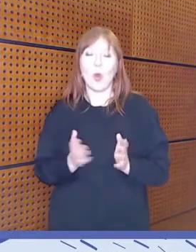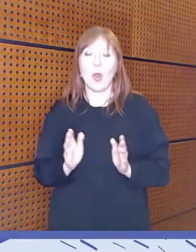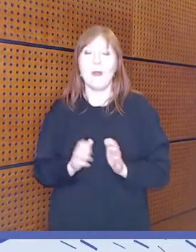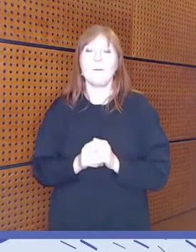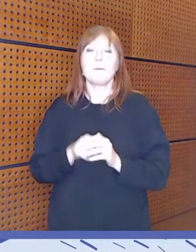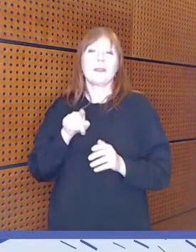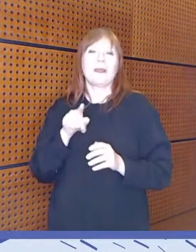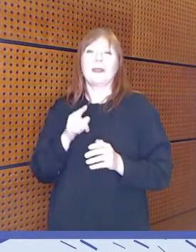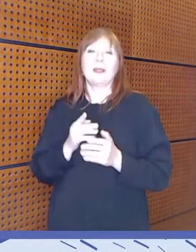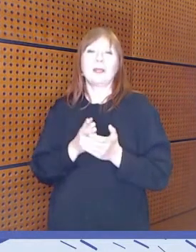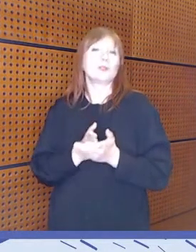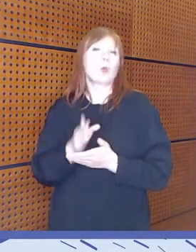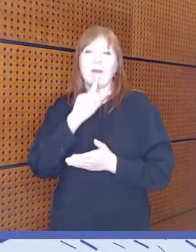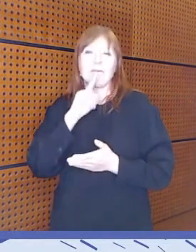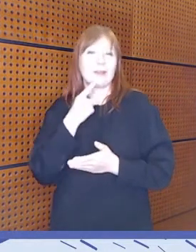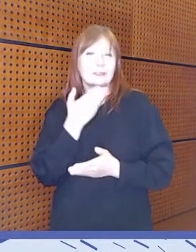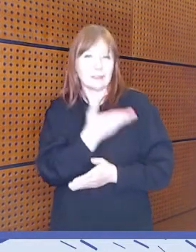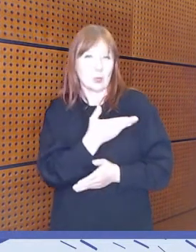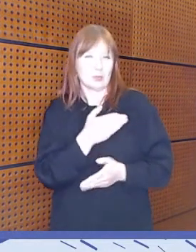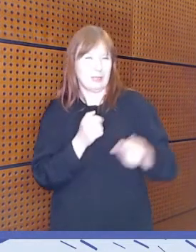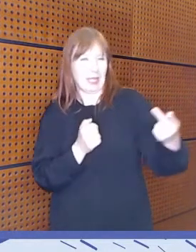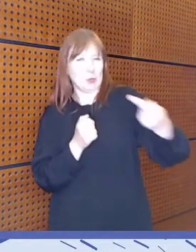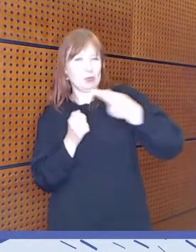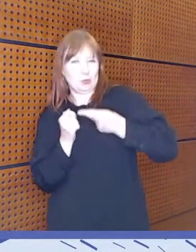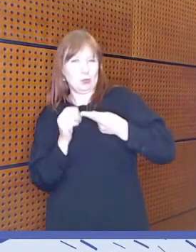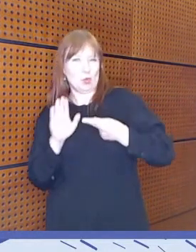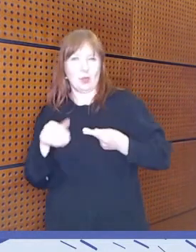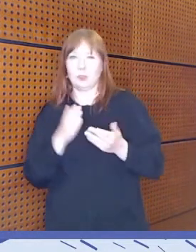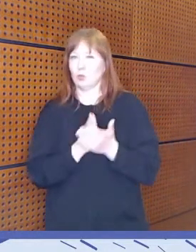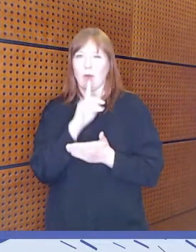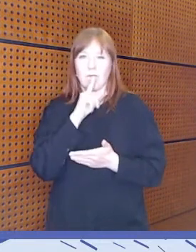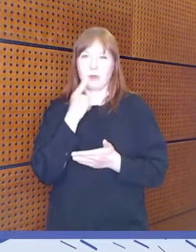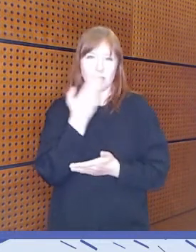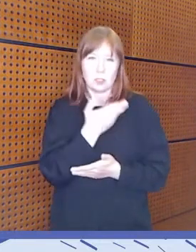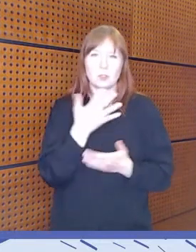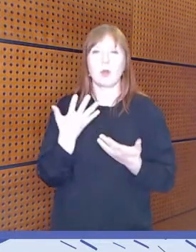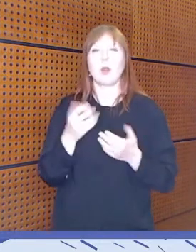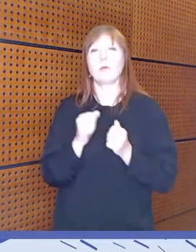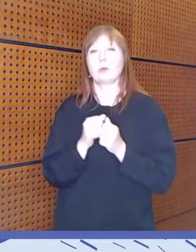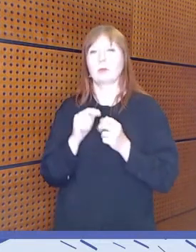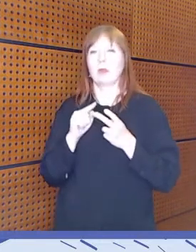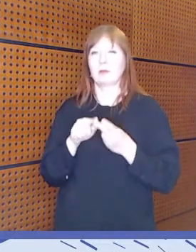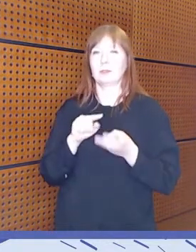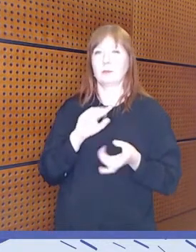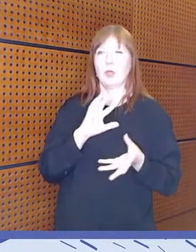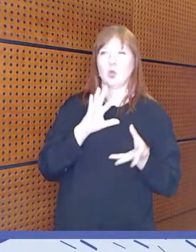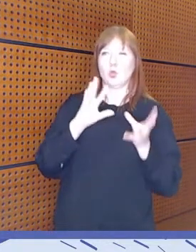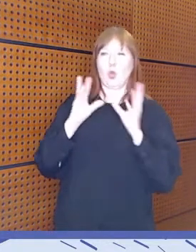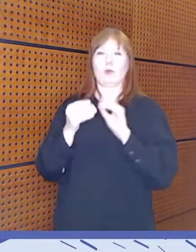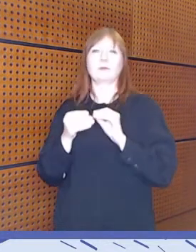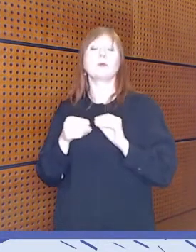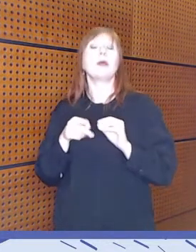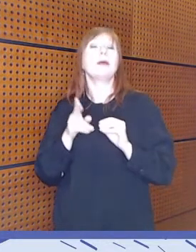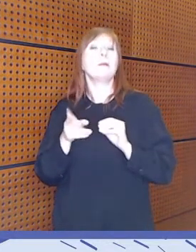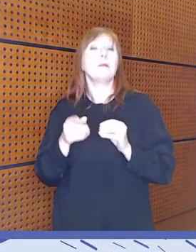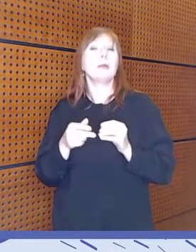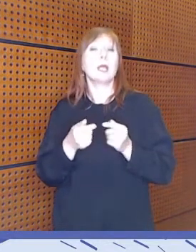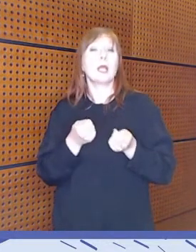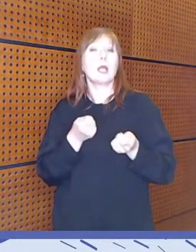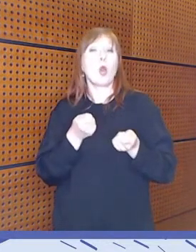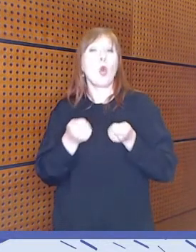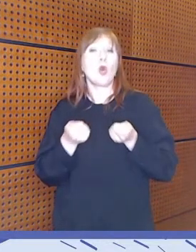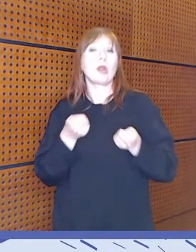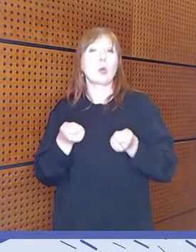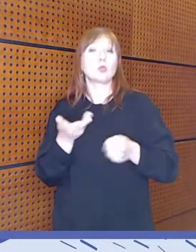Tämä ei ole nyt suora vastaus siihen edellytymään kysymykseen, mutta ehkä taas tällainen kokonaisvaltainen, mutta ohjaustaidot näissä digituen